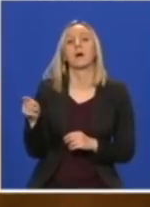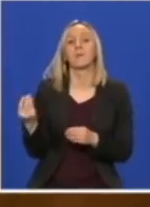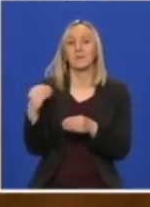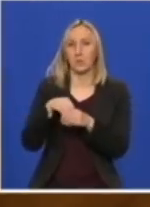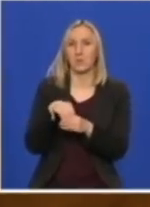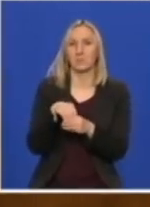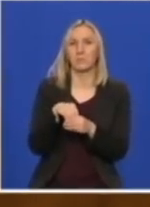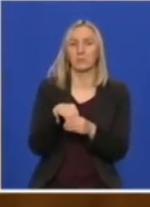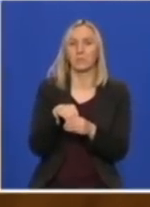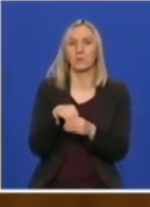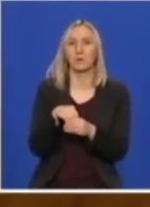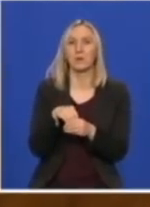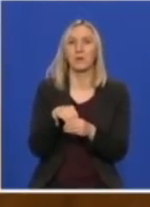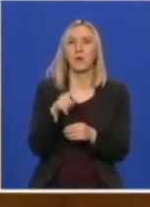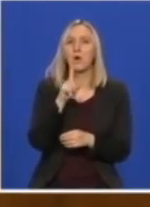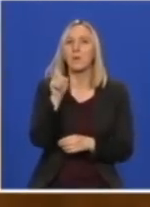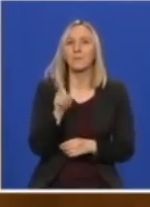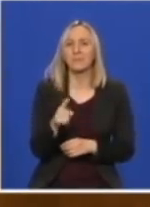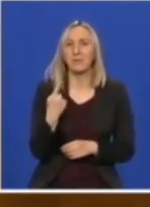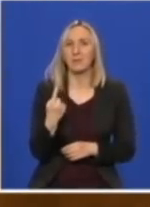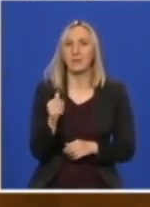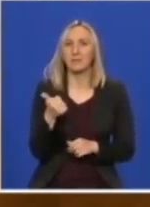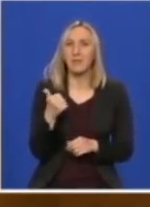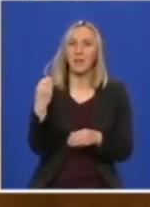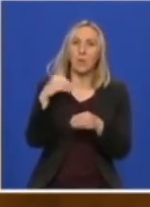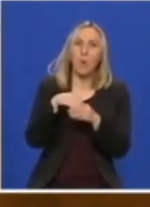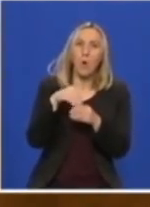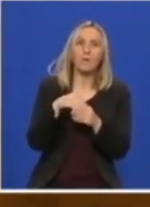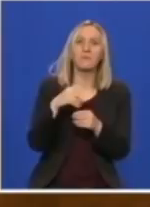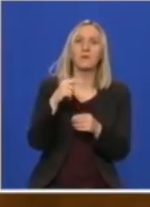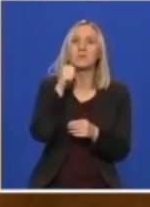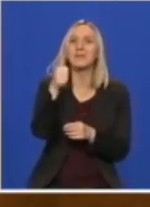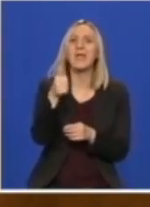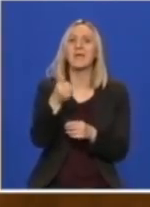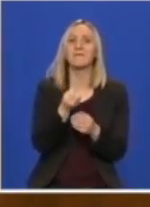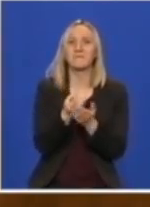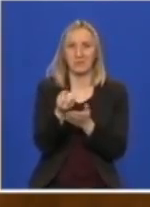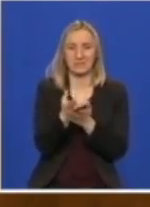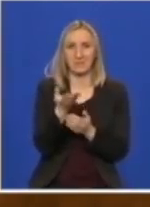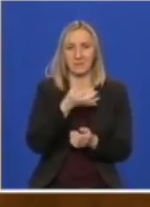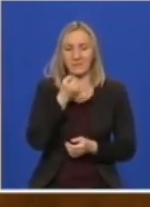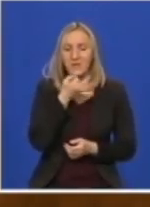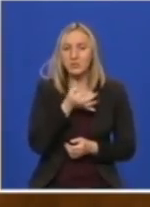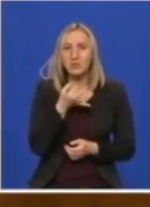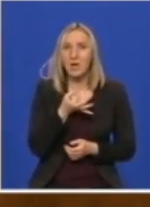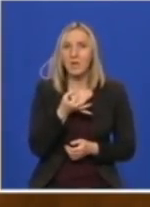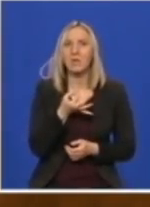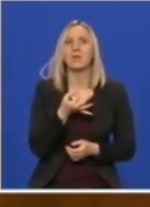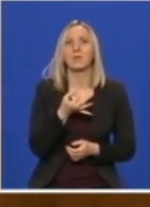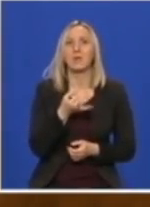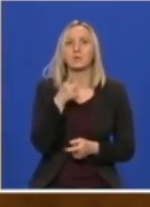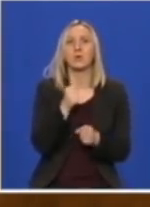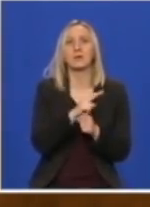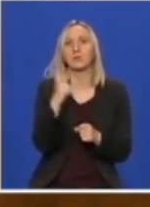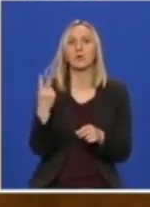pitanje koje je postavila koleginica, to je da li u okviru dnenih izveštaja koje objavljujete možete, s obzirom da to radi druge